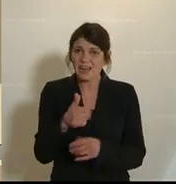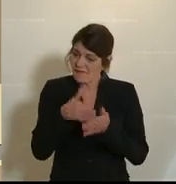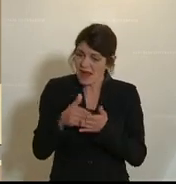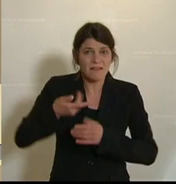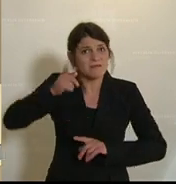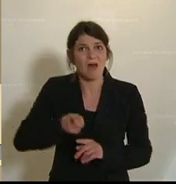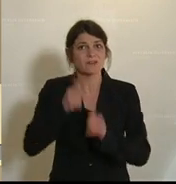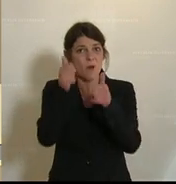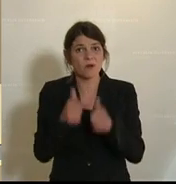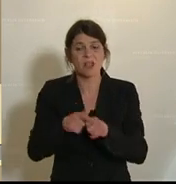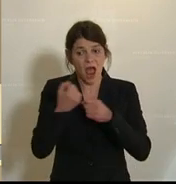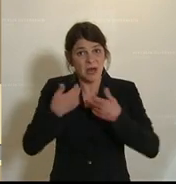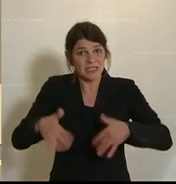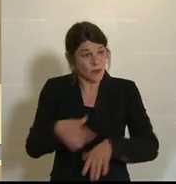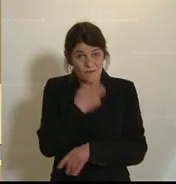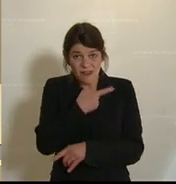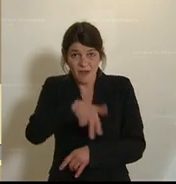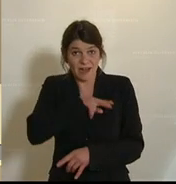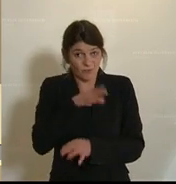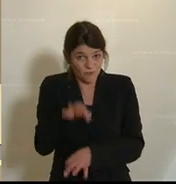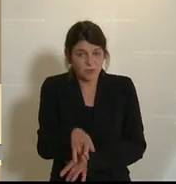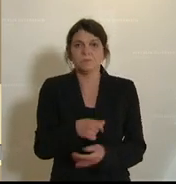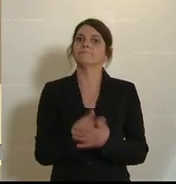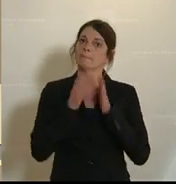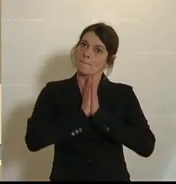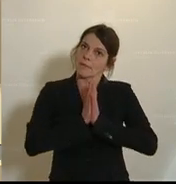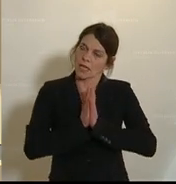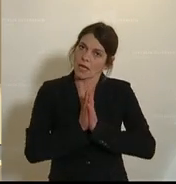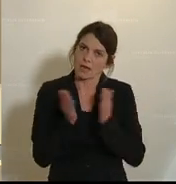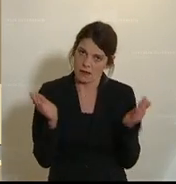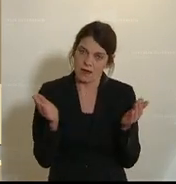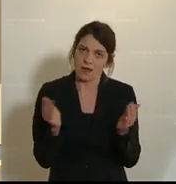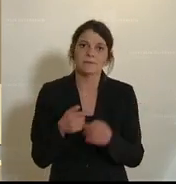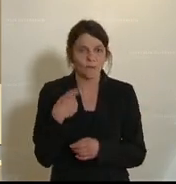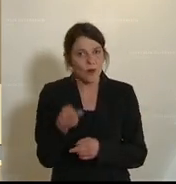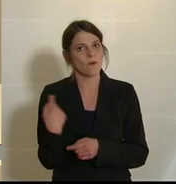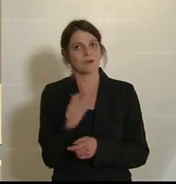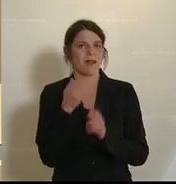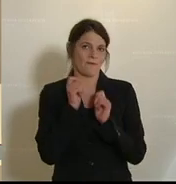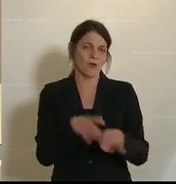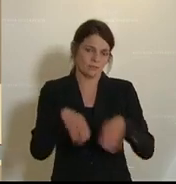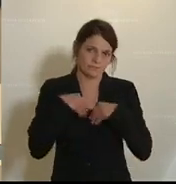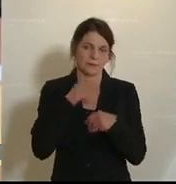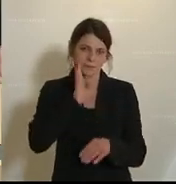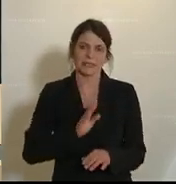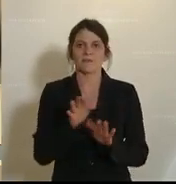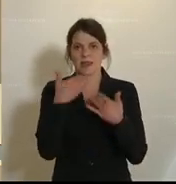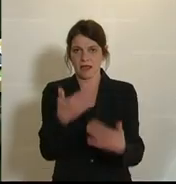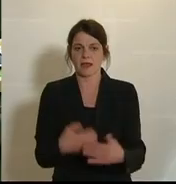Konkurse und Arbeitslose verantwortlich sein wollen, dann bitten wir Sie doch darum, unseren Vorschlag aufzugreifen. Vielen Dank.